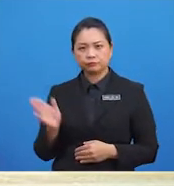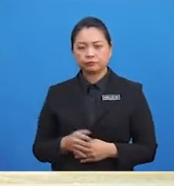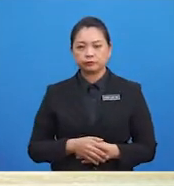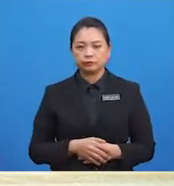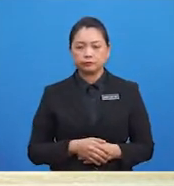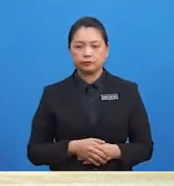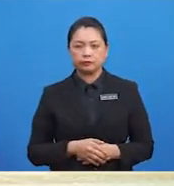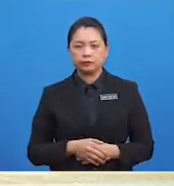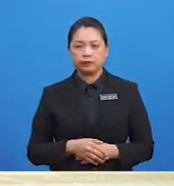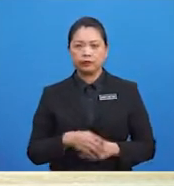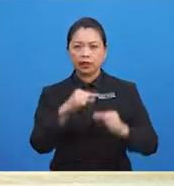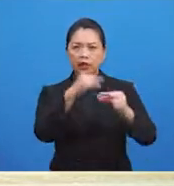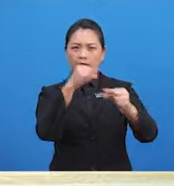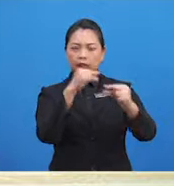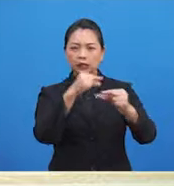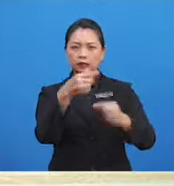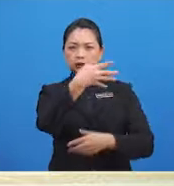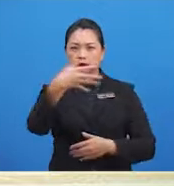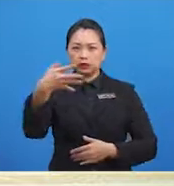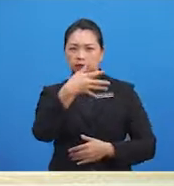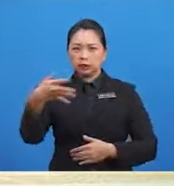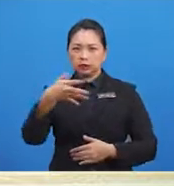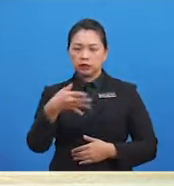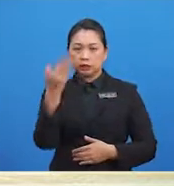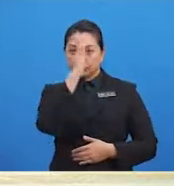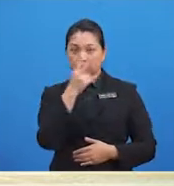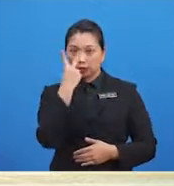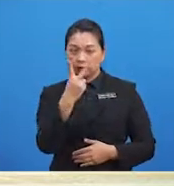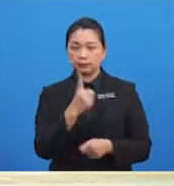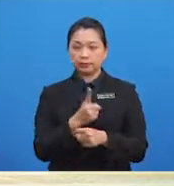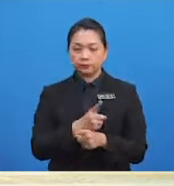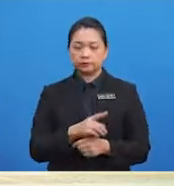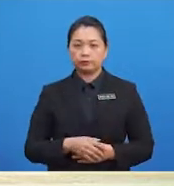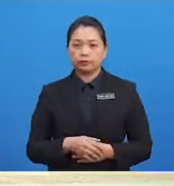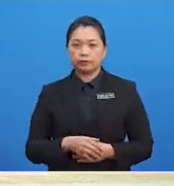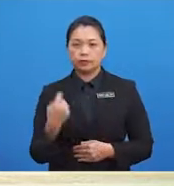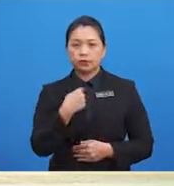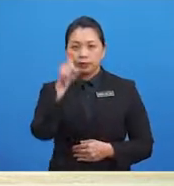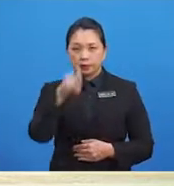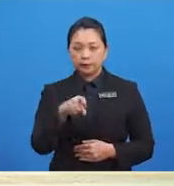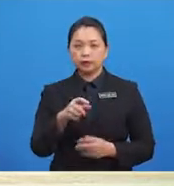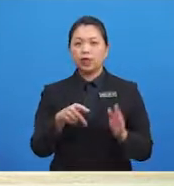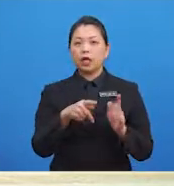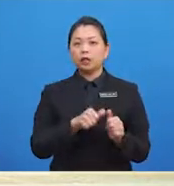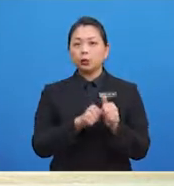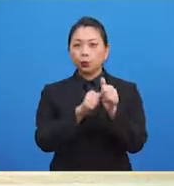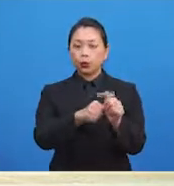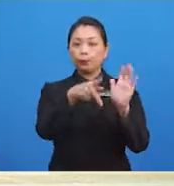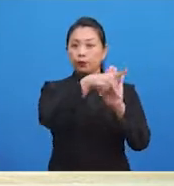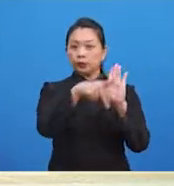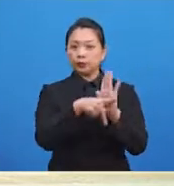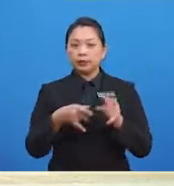peraturan jalan lintas Gunakan jejantas kalau ada untuk melintas jalan